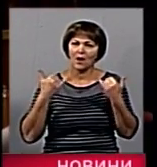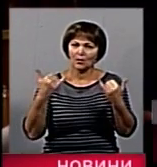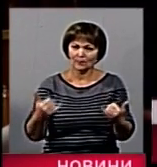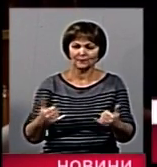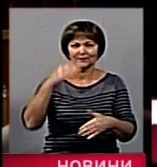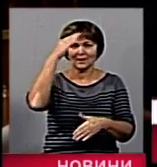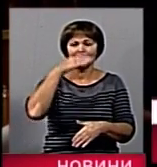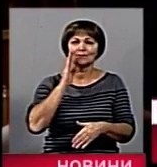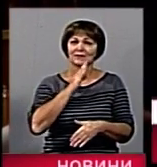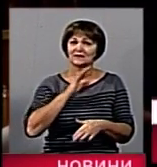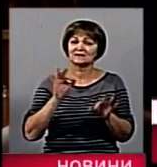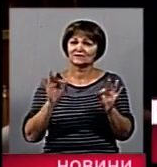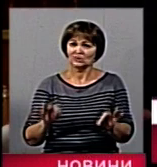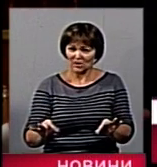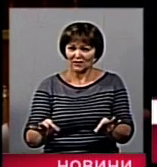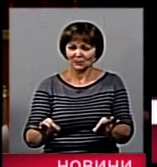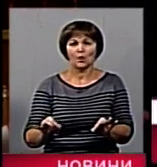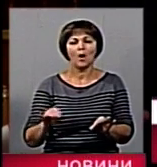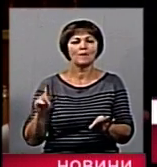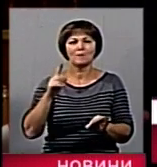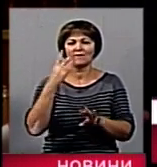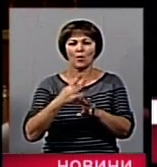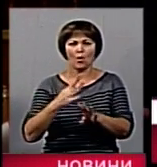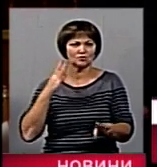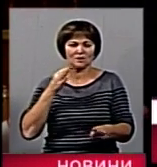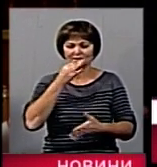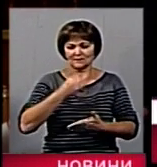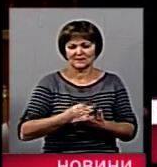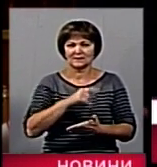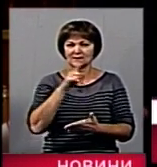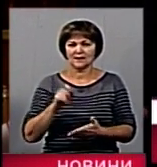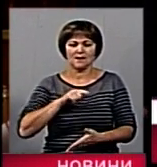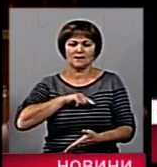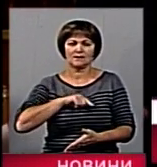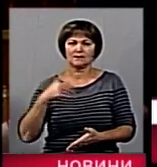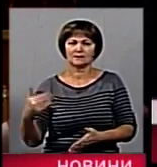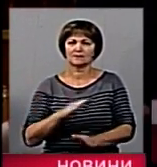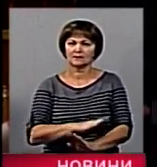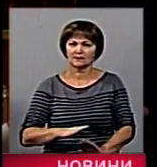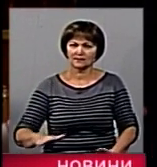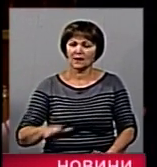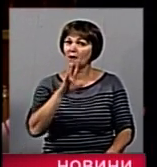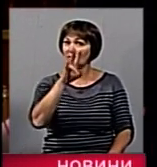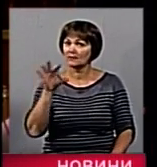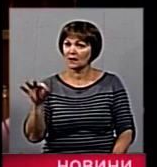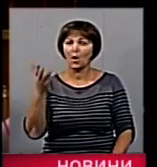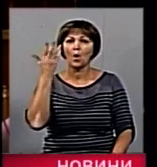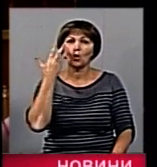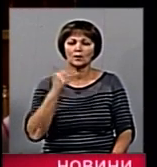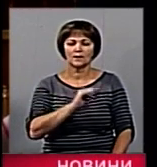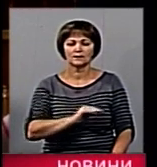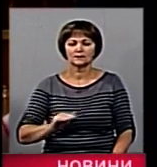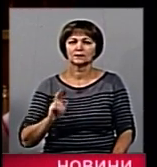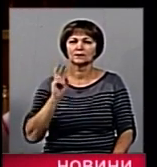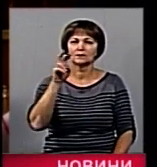Батьки, звичайно, несуть першочергову відповідальність за формування характеру у дитини. Але коли малюки йдуть до